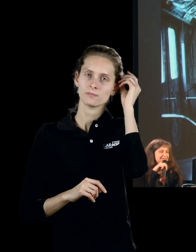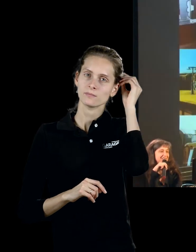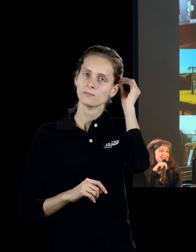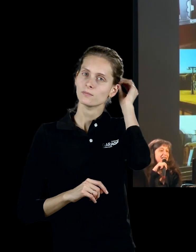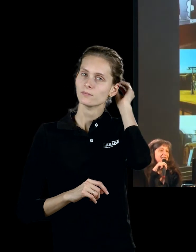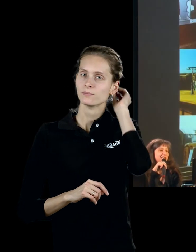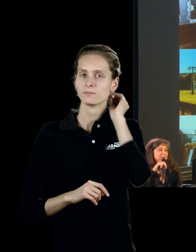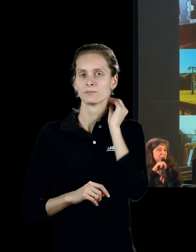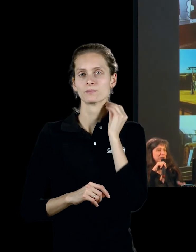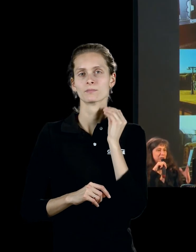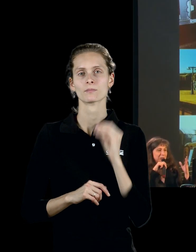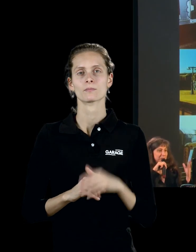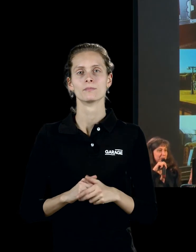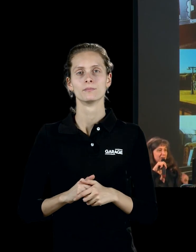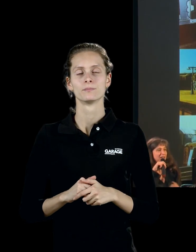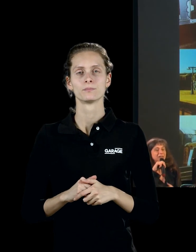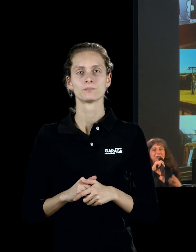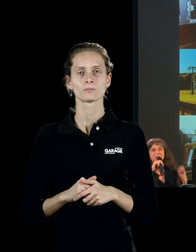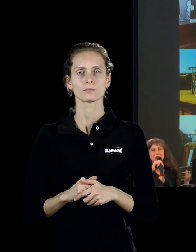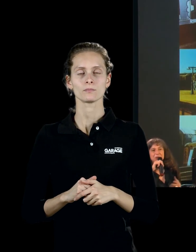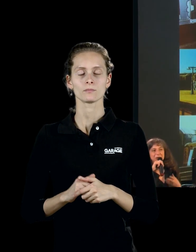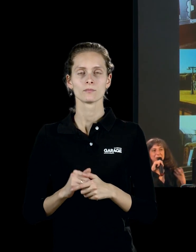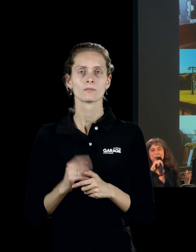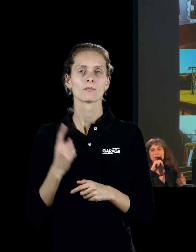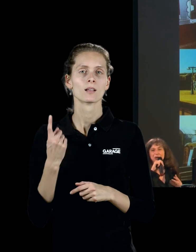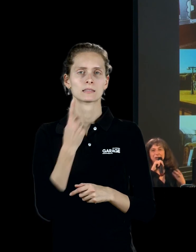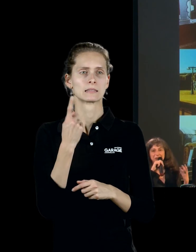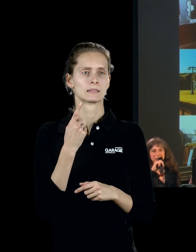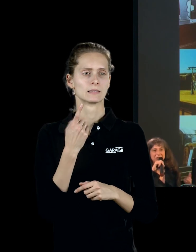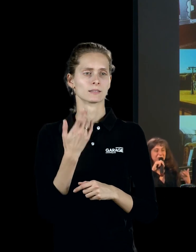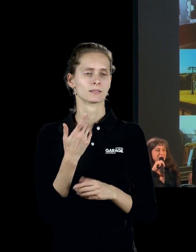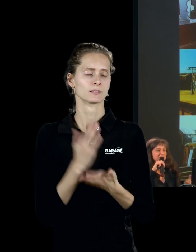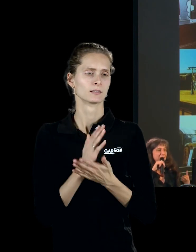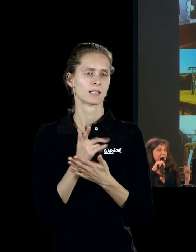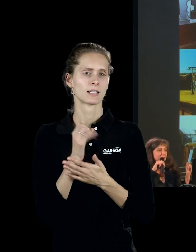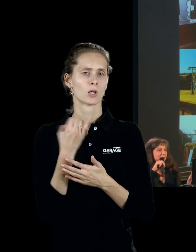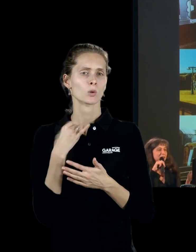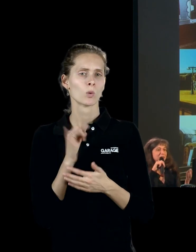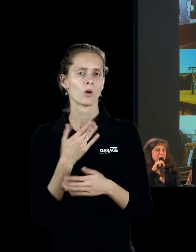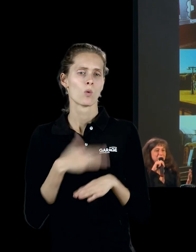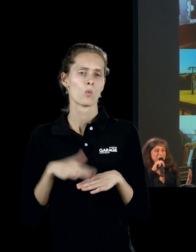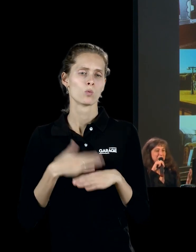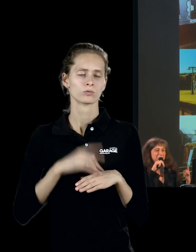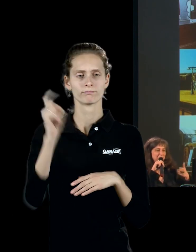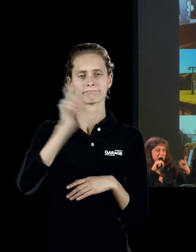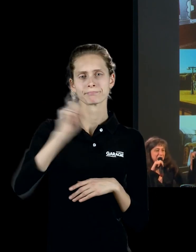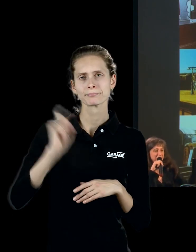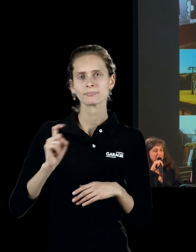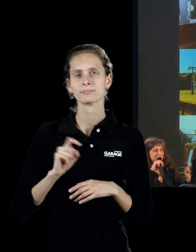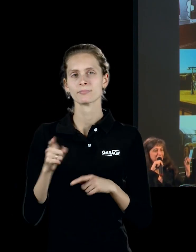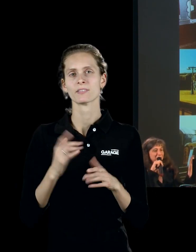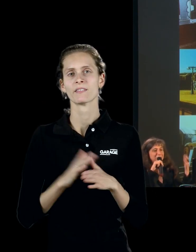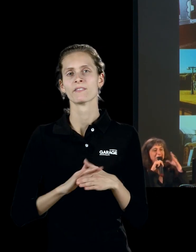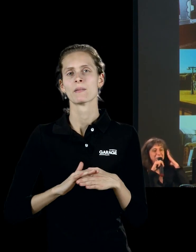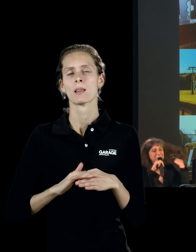существовало. И вот один из героев этих уличных граффитистов, Блэйд, который расцветил